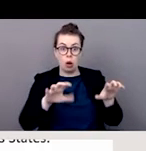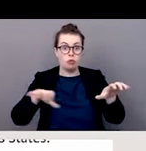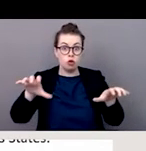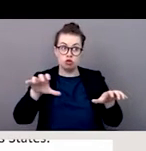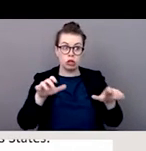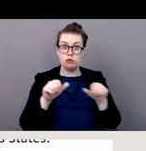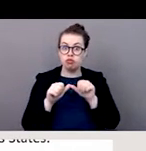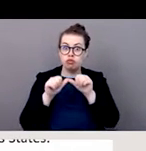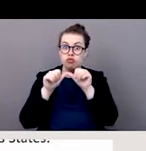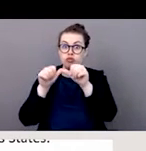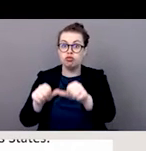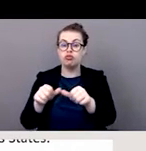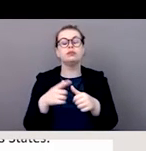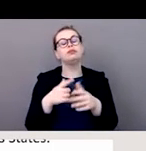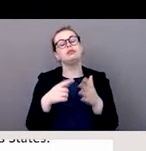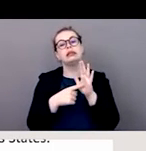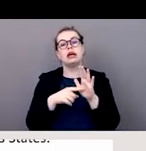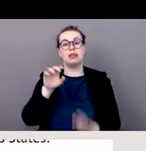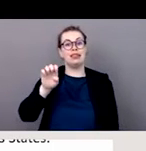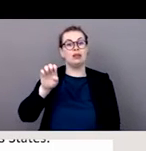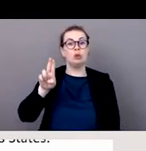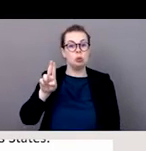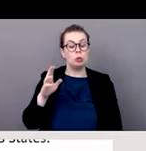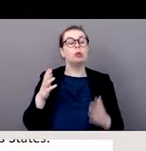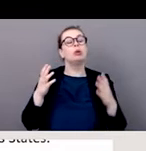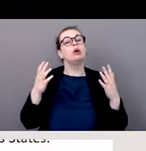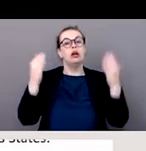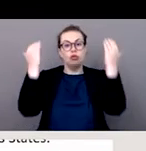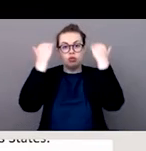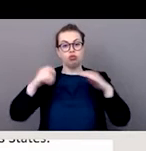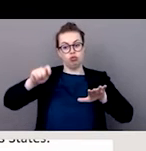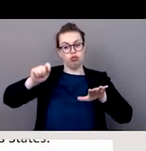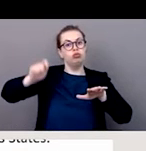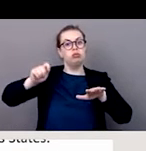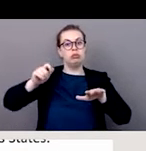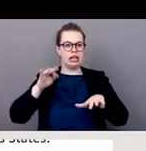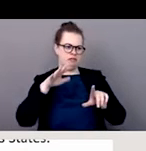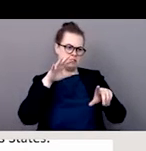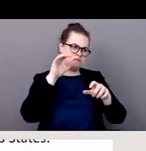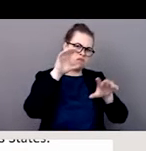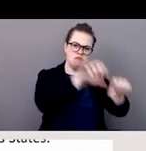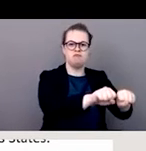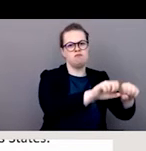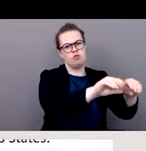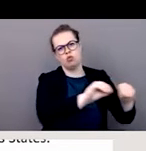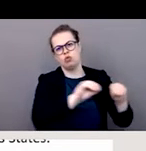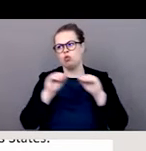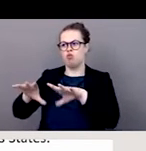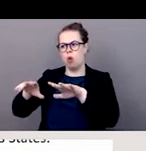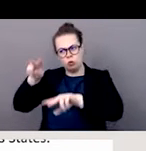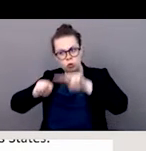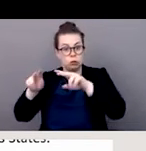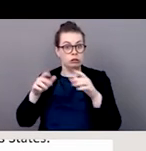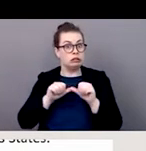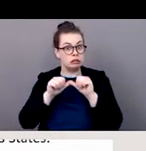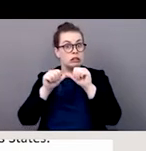Et là aussi, en Europe, par exemple, je dirais que l'utilisation de certaines agences pour la justice criminelle continue à être très opérationnelle, aussi